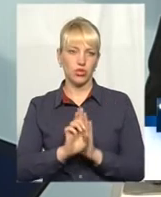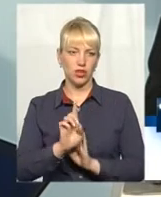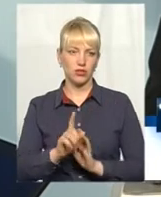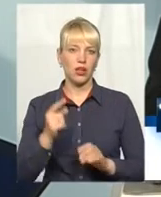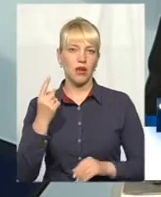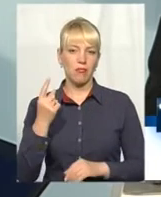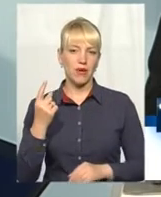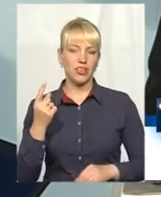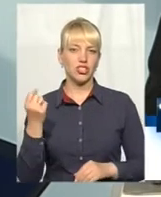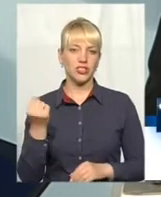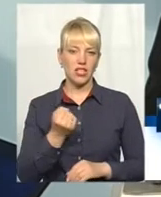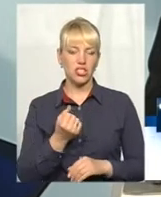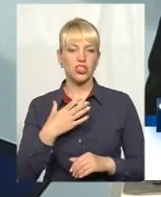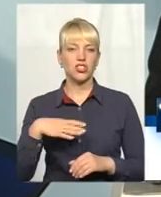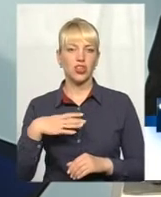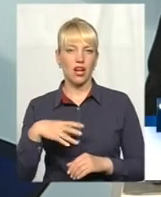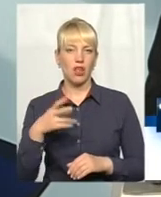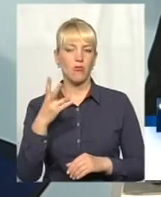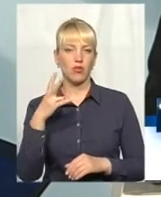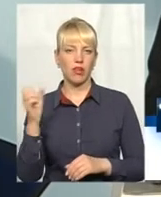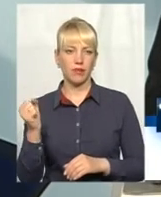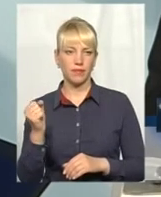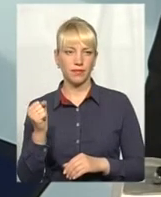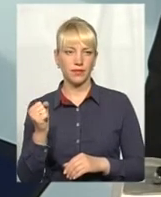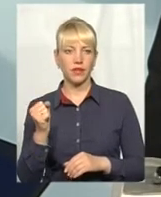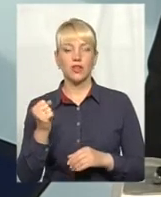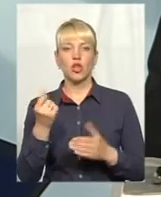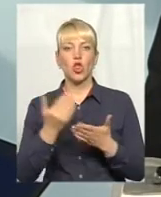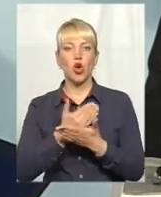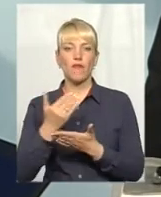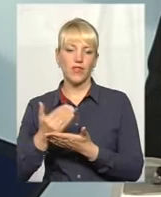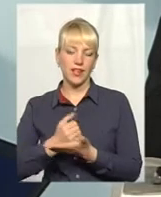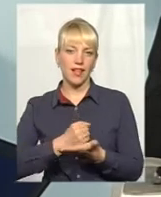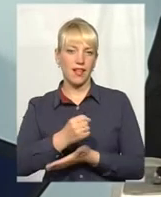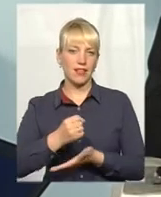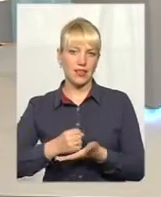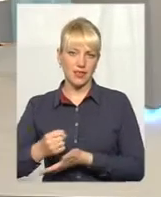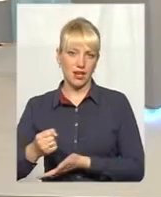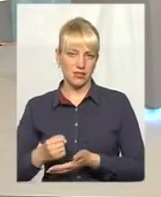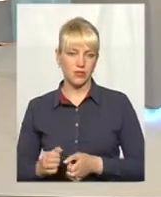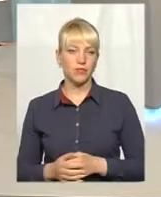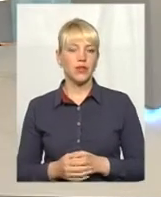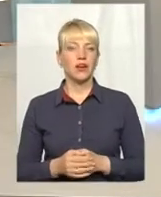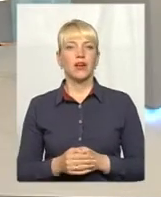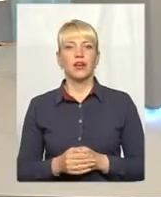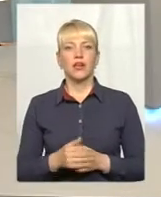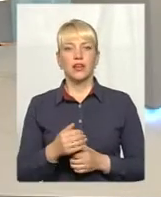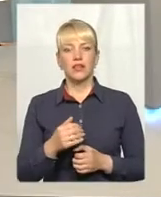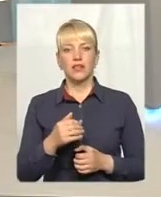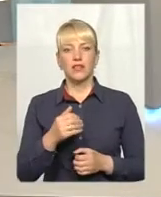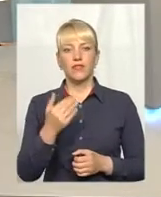перший тиждень. Чекаємо на нових кандидатів. Алло, скажі, будь ласка,